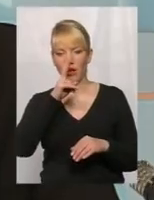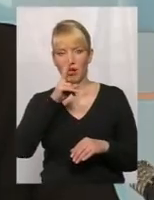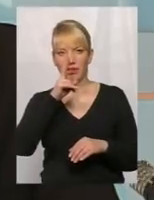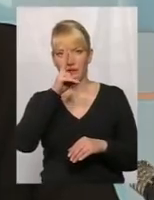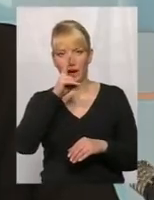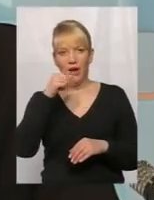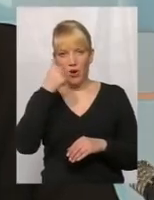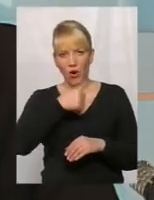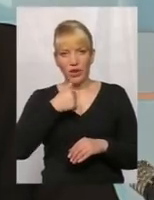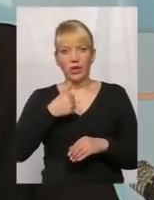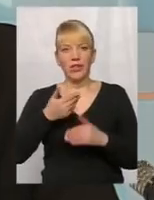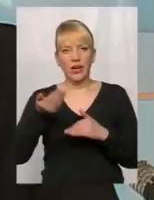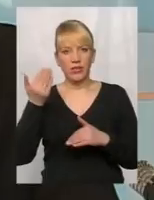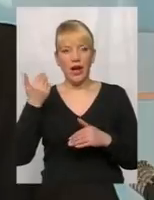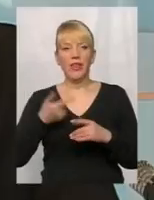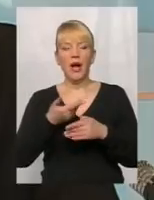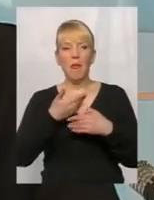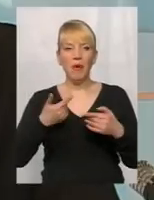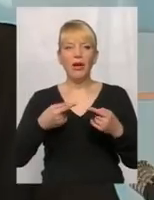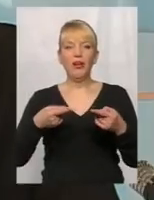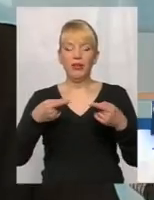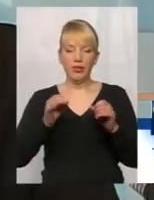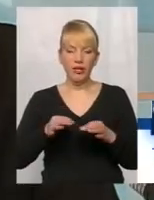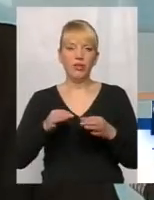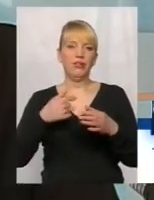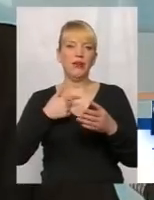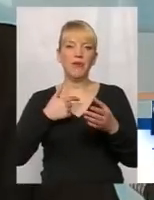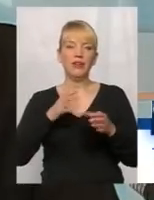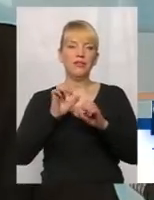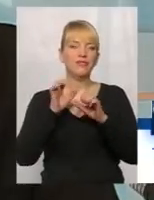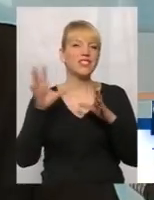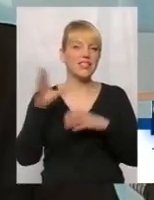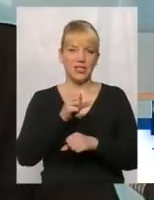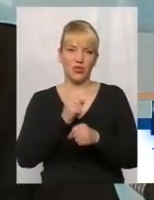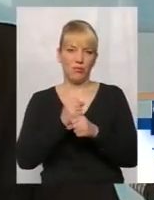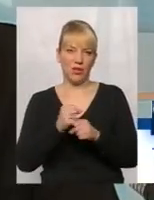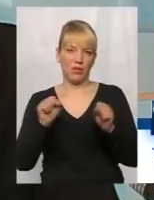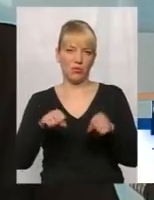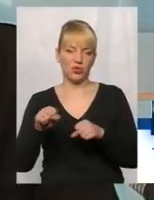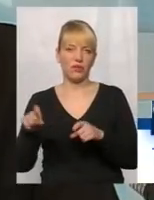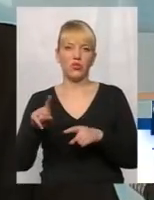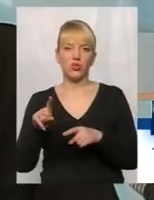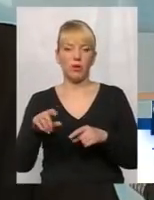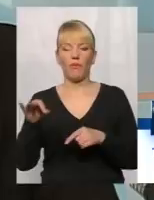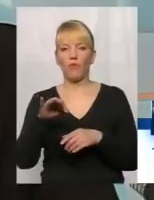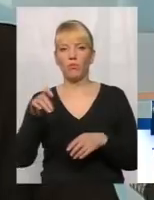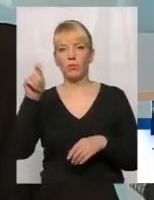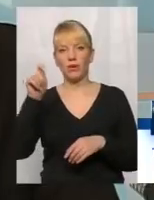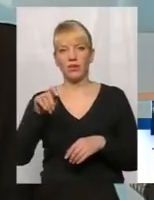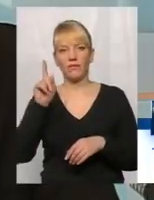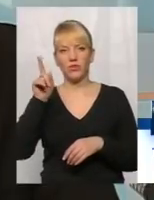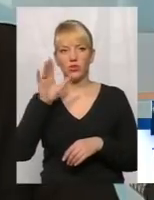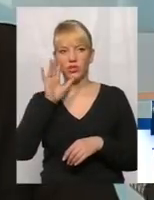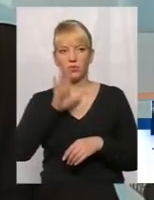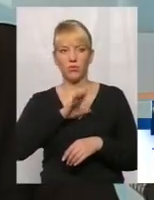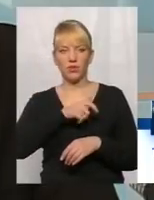дійсно і контактували з громадою. Ми зробили все можливе, щоб в область приїхав, на той час був